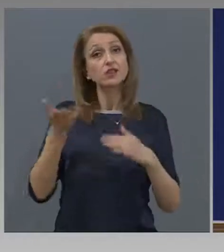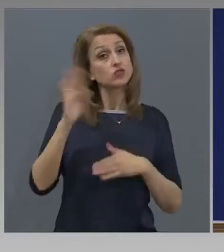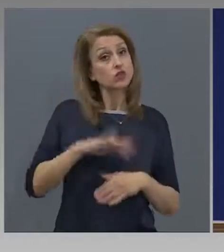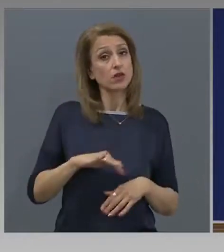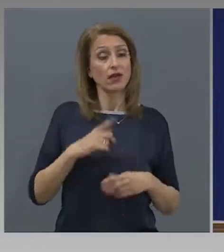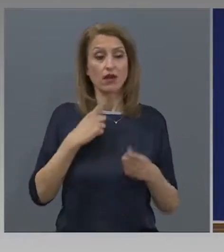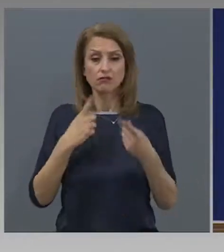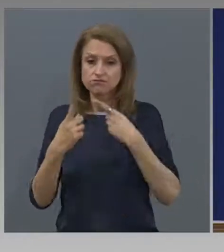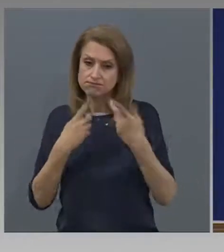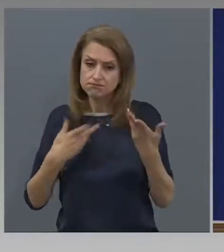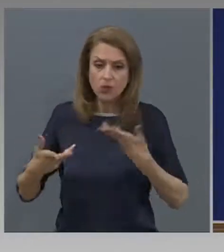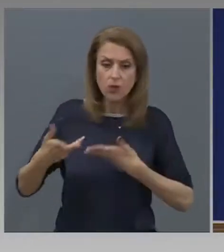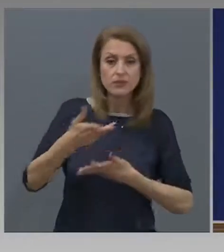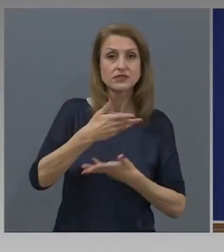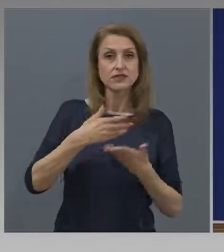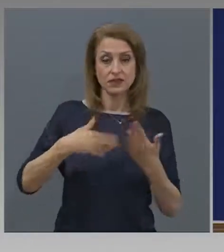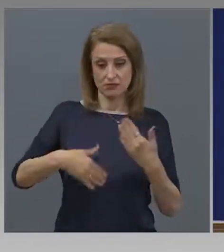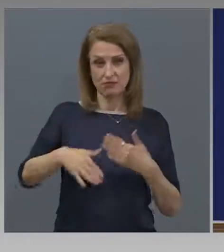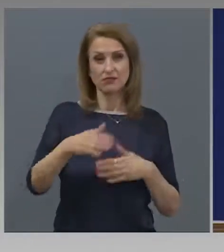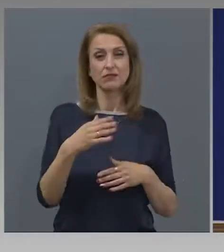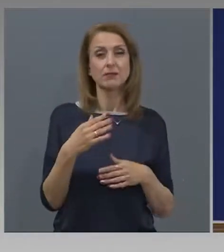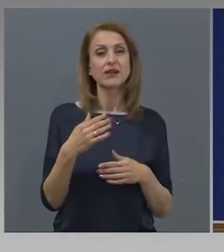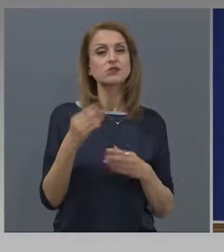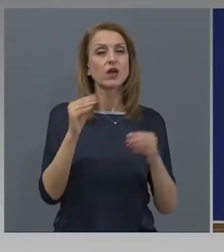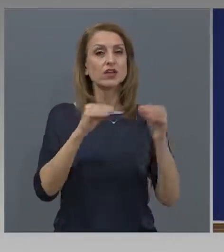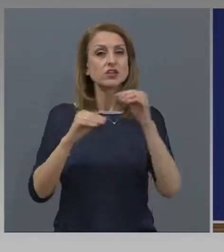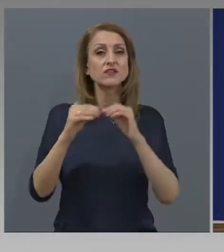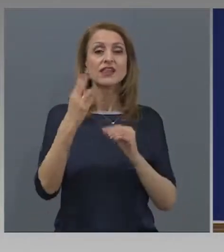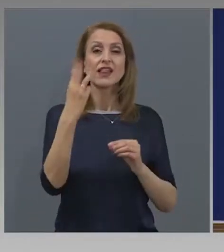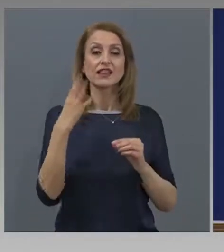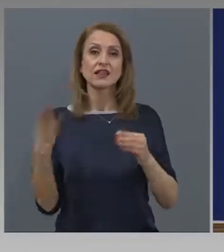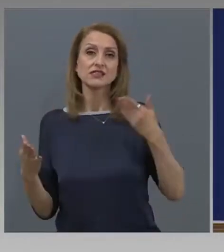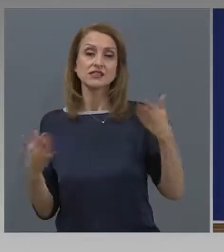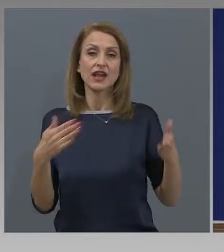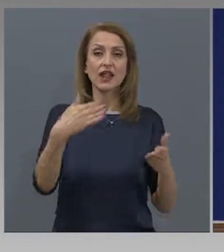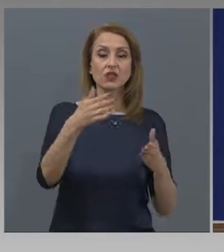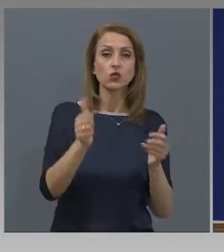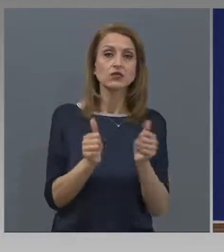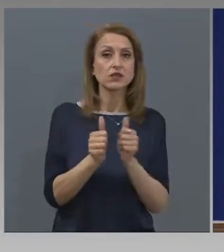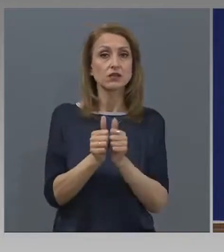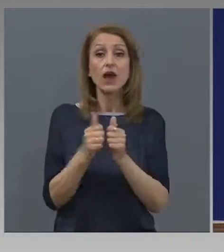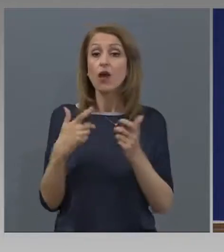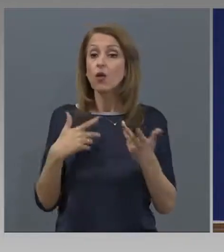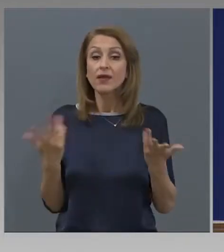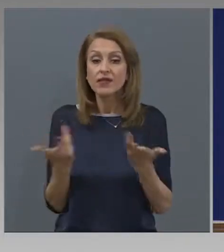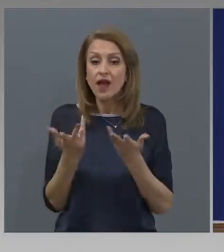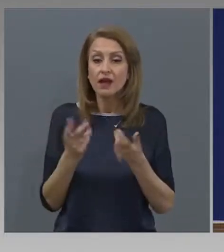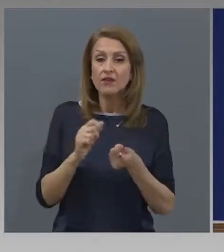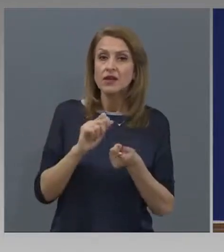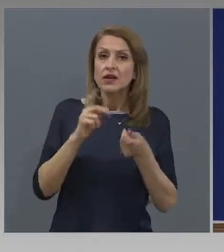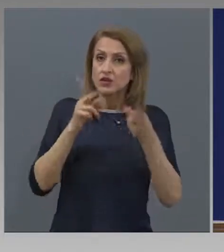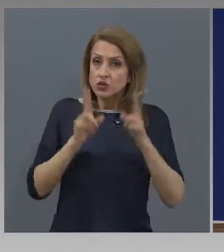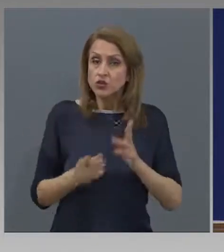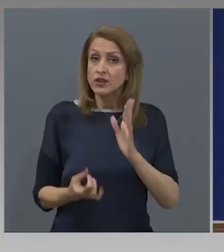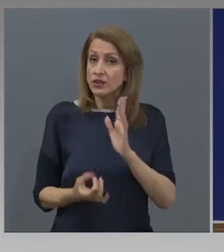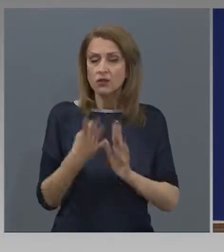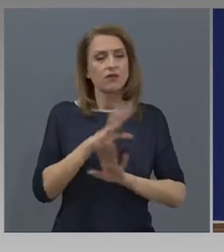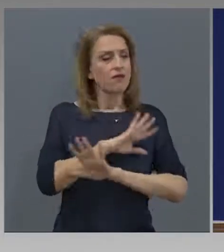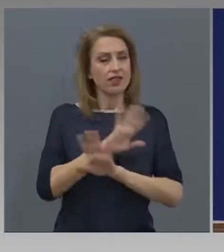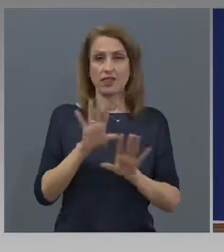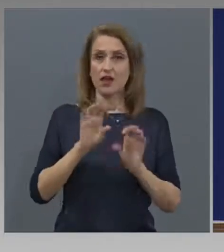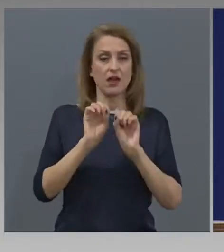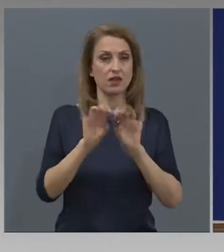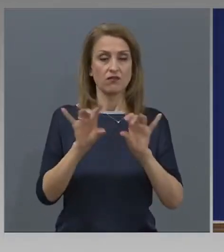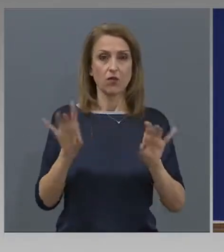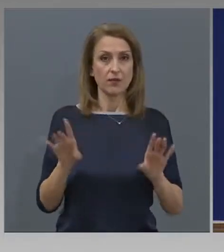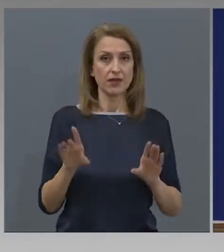рамките на предстоящия съвет за тристранно сътрудничество и какви решения ще се вземат, ще бъдете информирани своевременно. Последно, наистина се извинявам